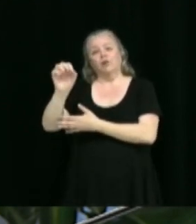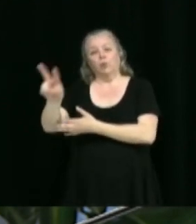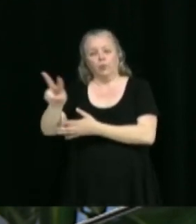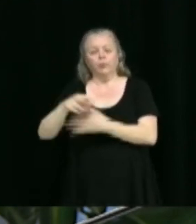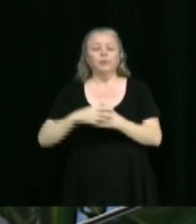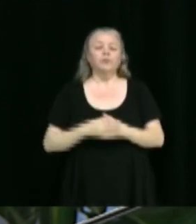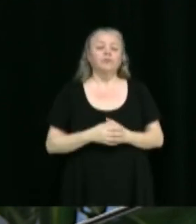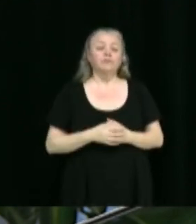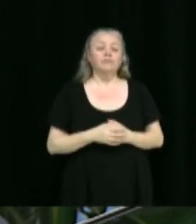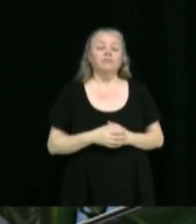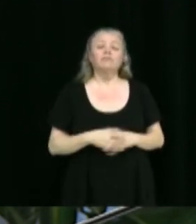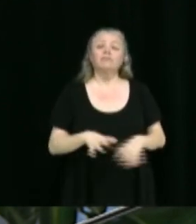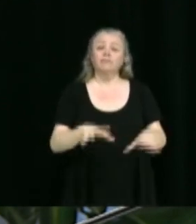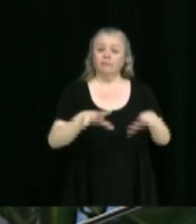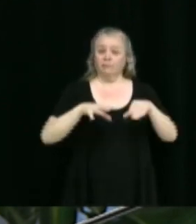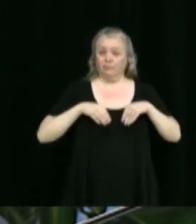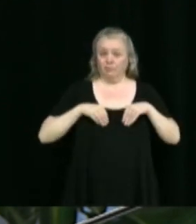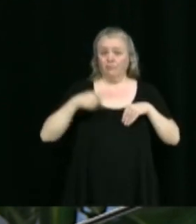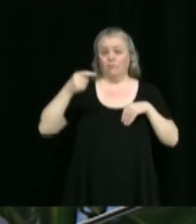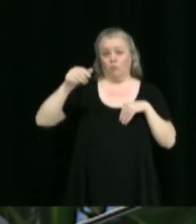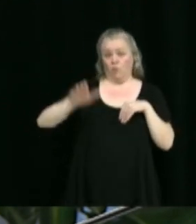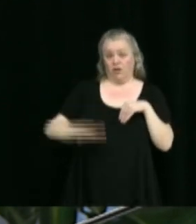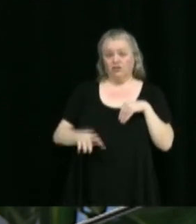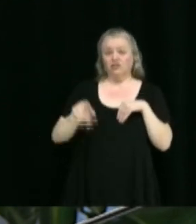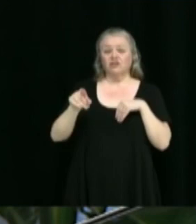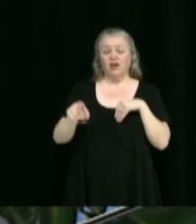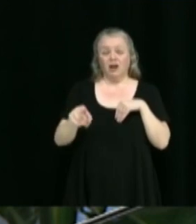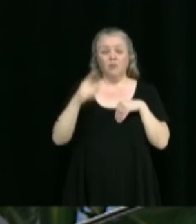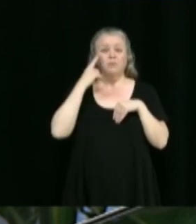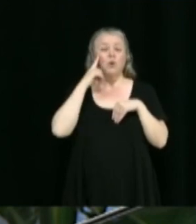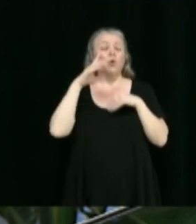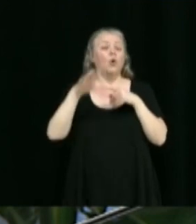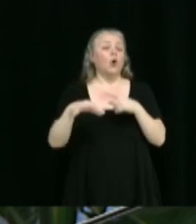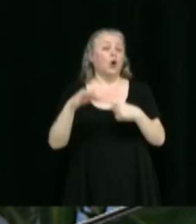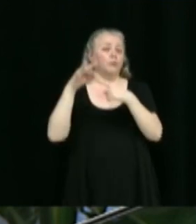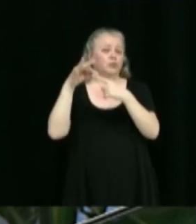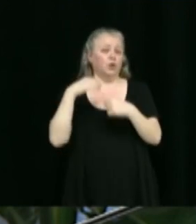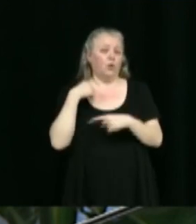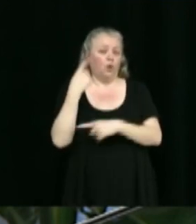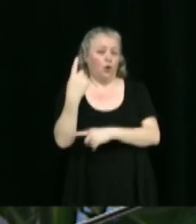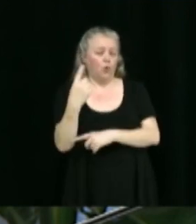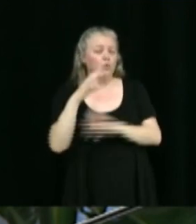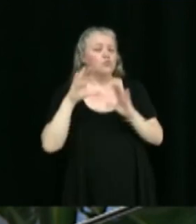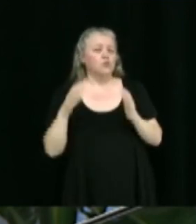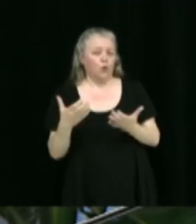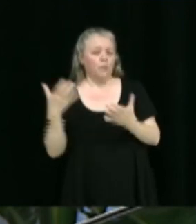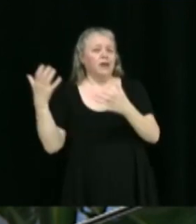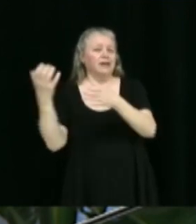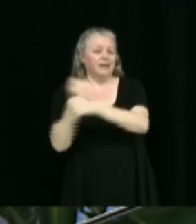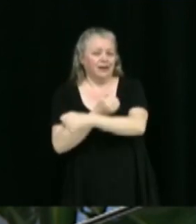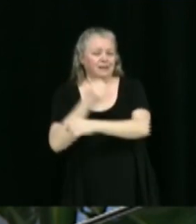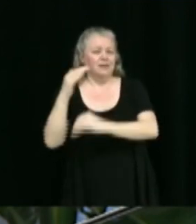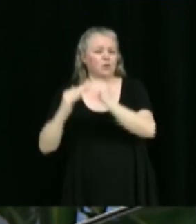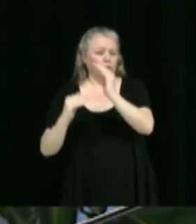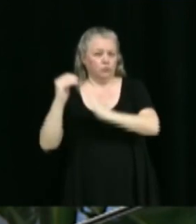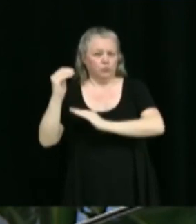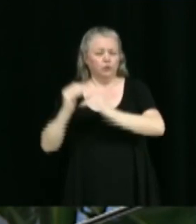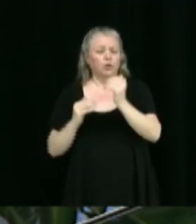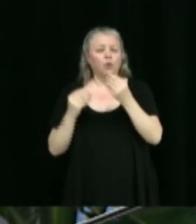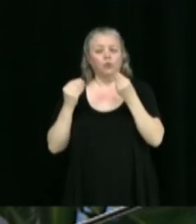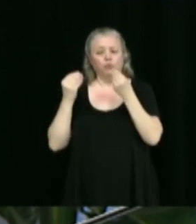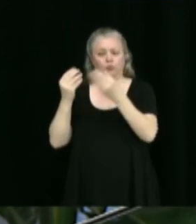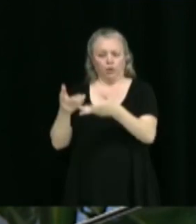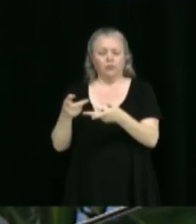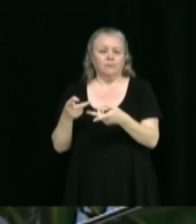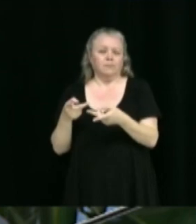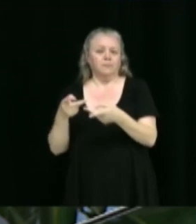Il y a lieu d'accepter la plus basse soumission conforme pour l'option 1, soit celle de groupe Gagné Construction et d'autoriser la réalisation de la